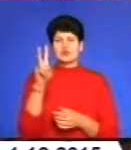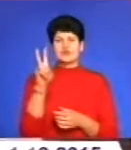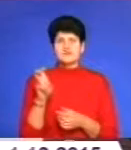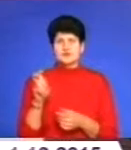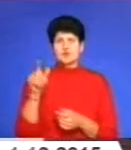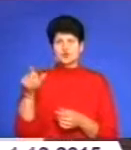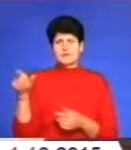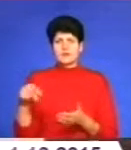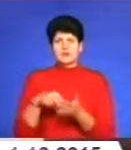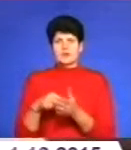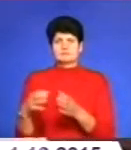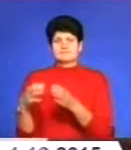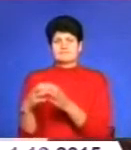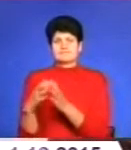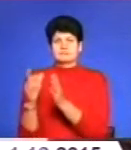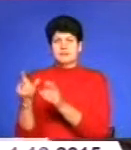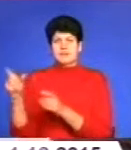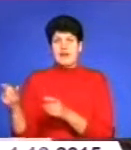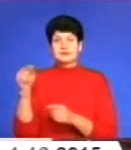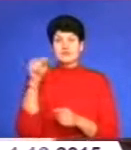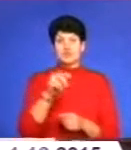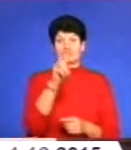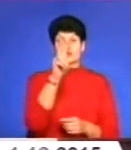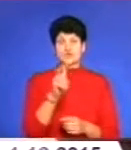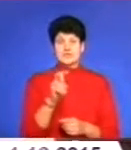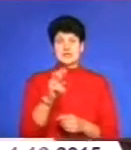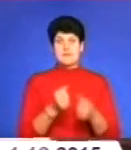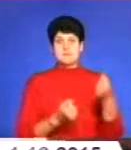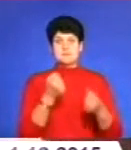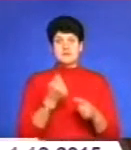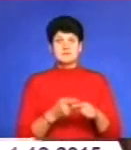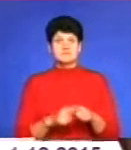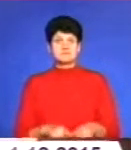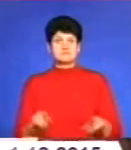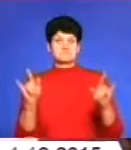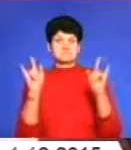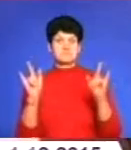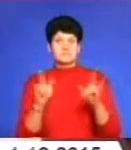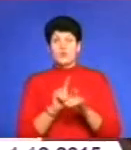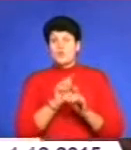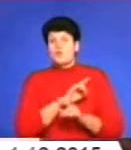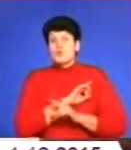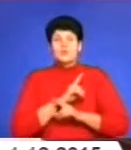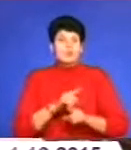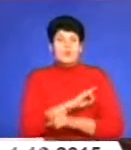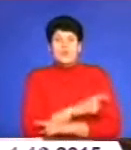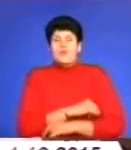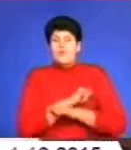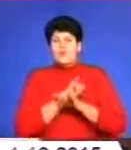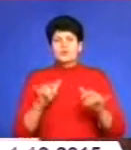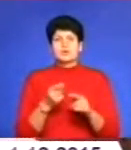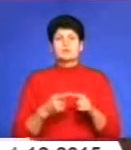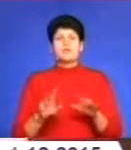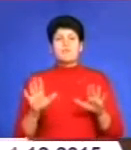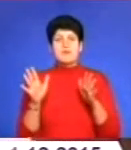одна група людей. Коли 1200 машин, це було надто круто на той момент. Після цього ми збирали